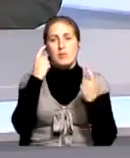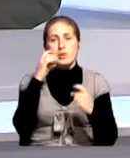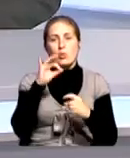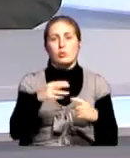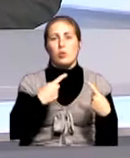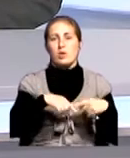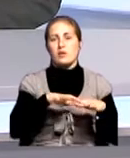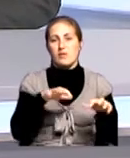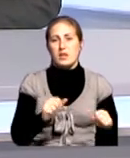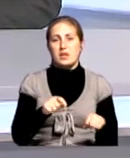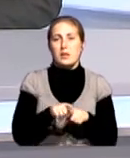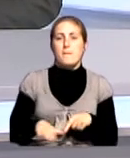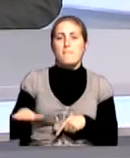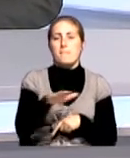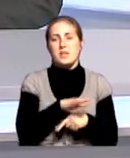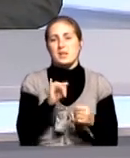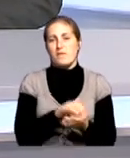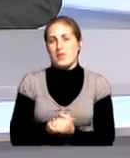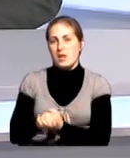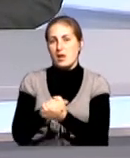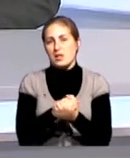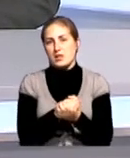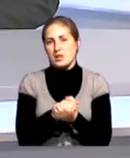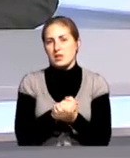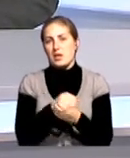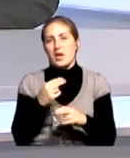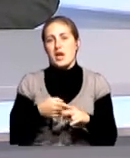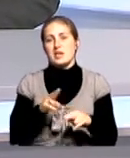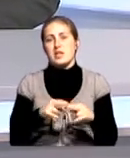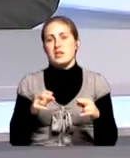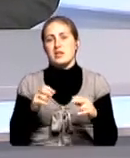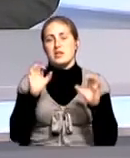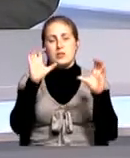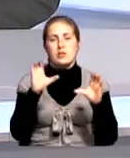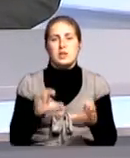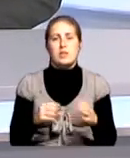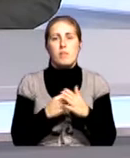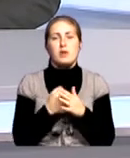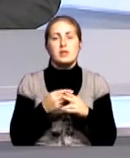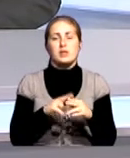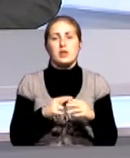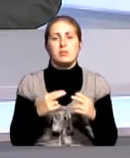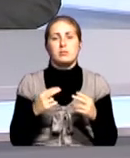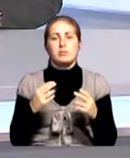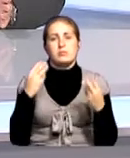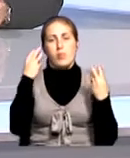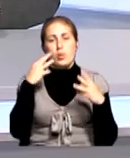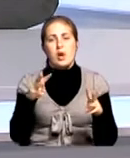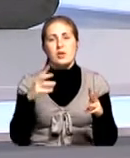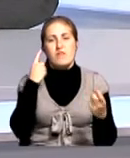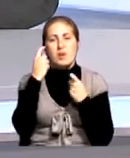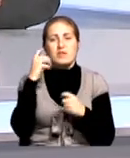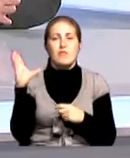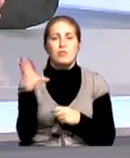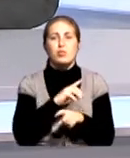органов власти как местных, так и федеральных, это законодательная база, это популярная информация, ну, все,